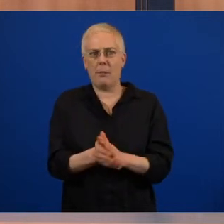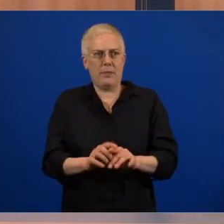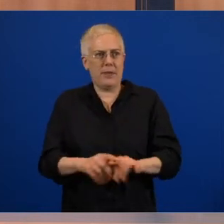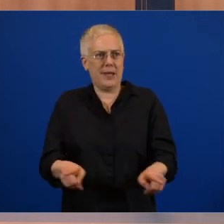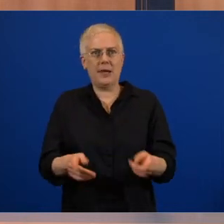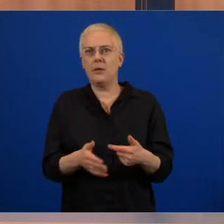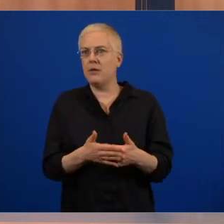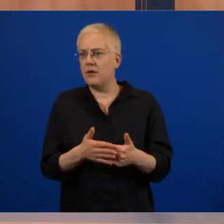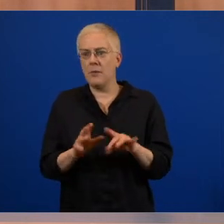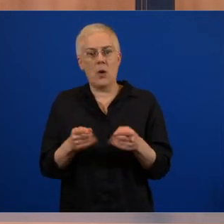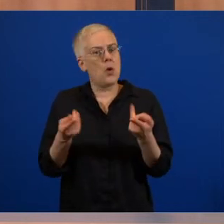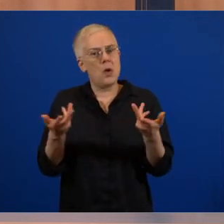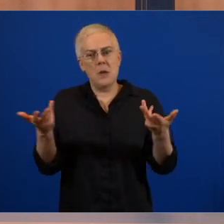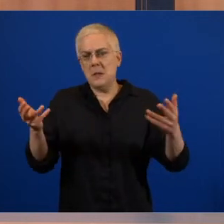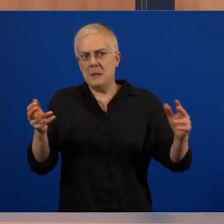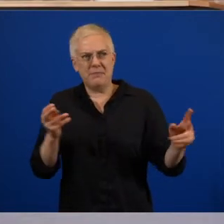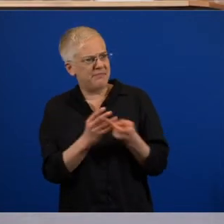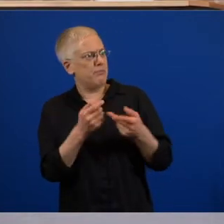meisten anderen Länder auch.